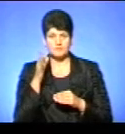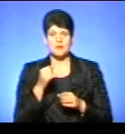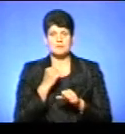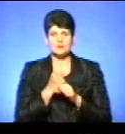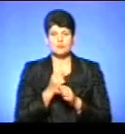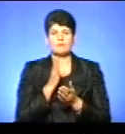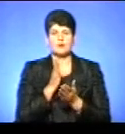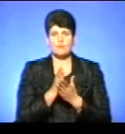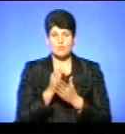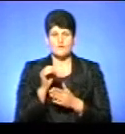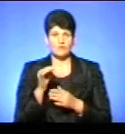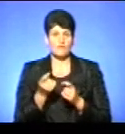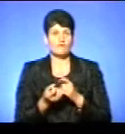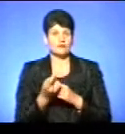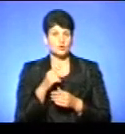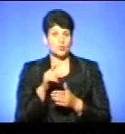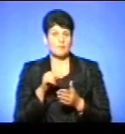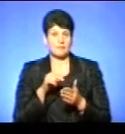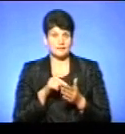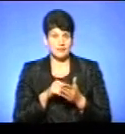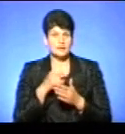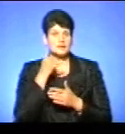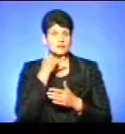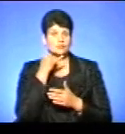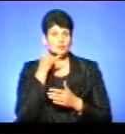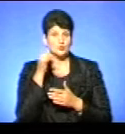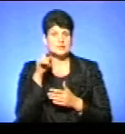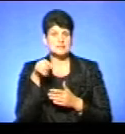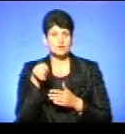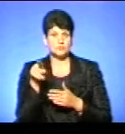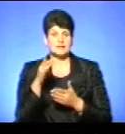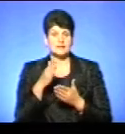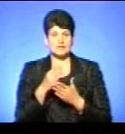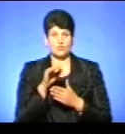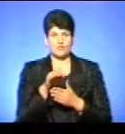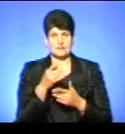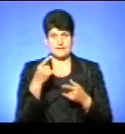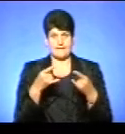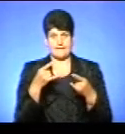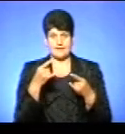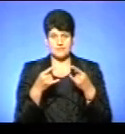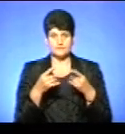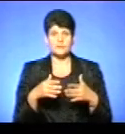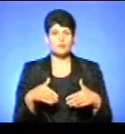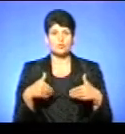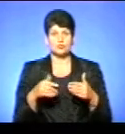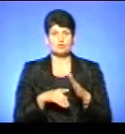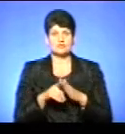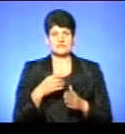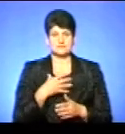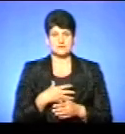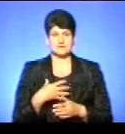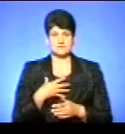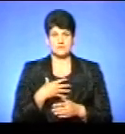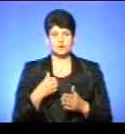ефірі, тому якщо у вас виникнуть запитання, то телефонуйте за номером, який вказано у вас на екрані. Пропоную почати з найактуальнішого.